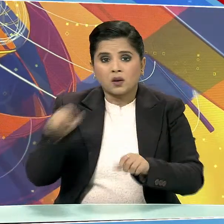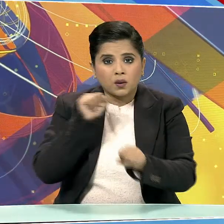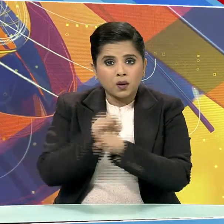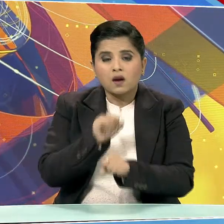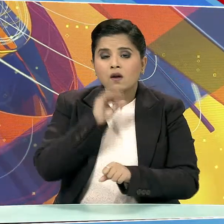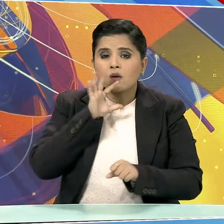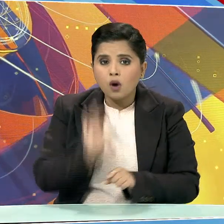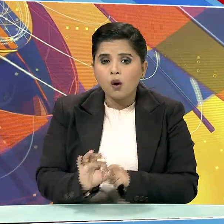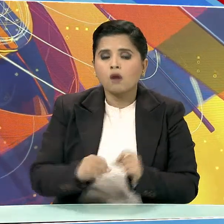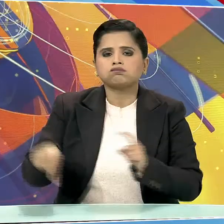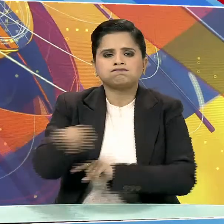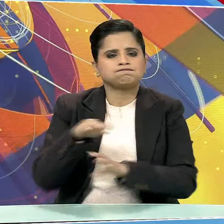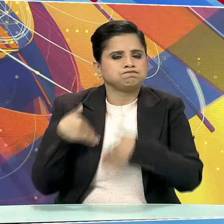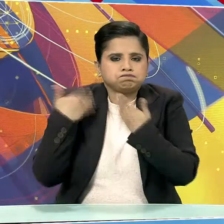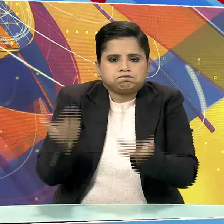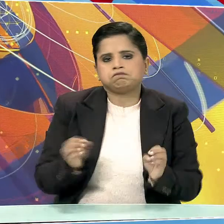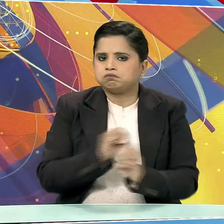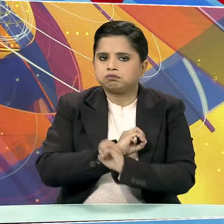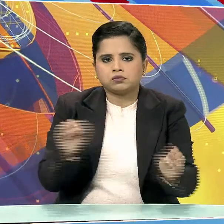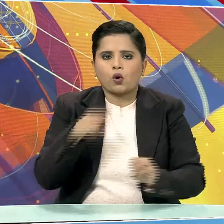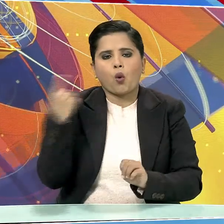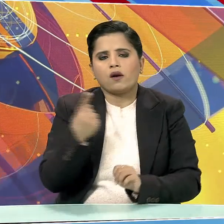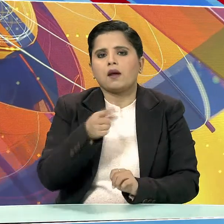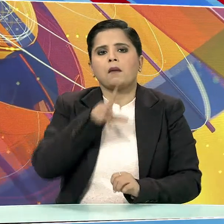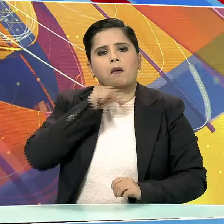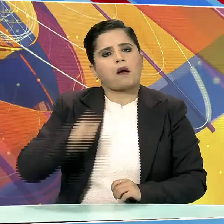पर कोई अब तक काम नहीं हुआ है